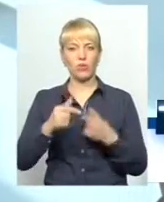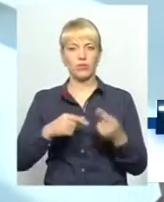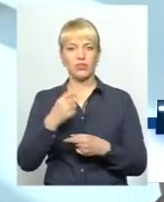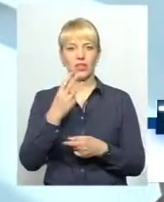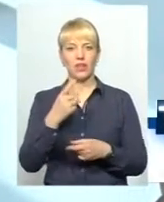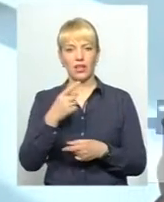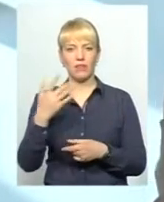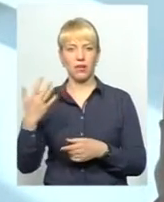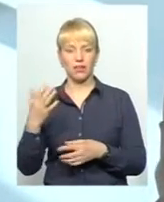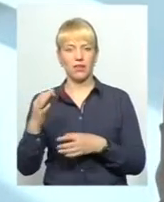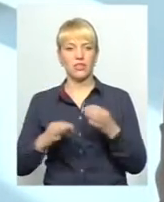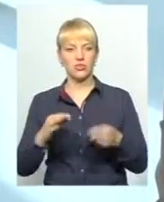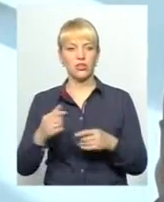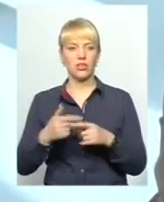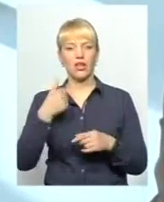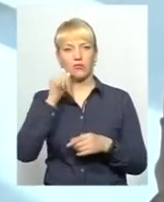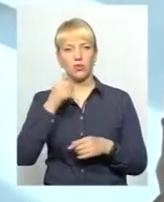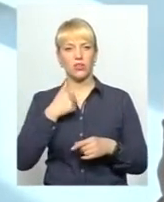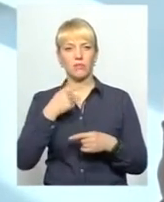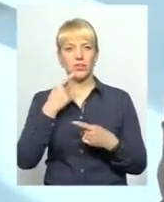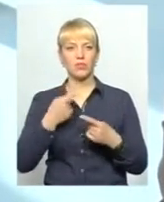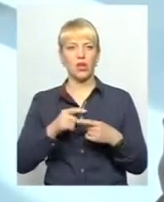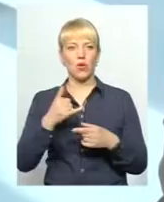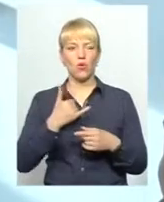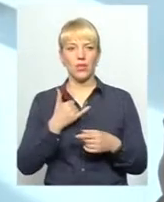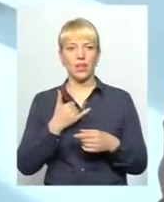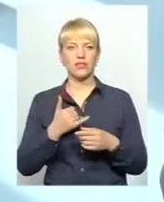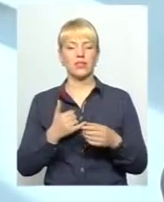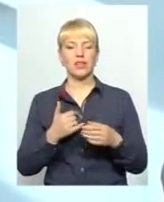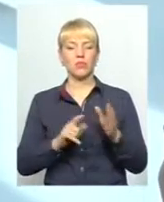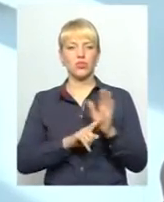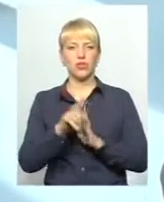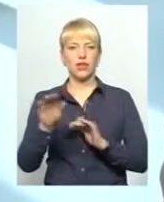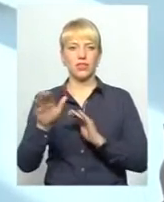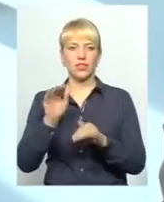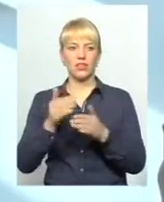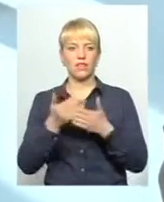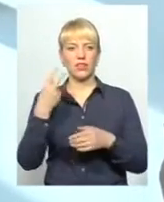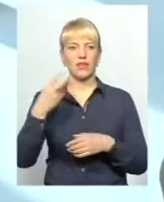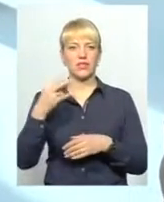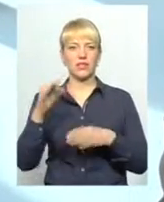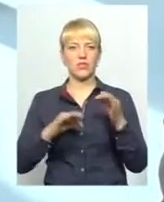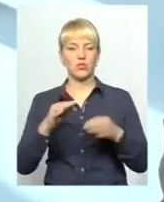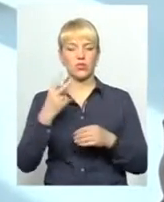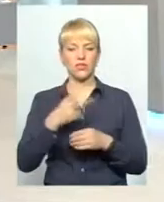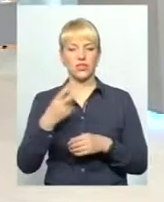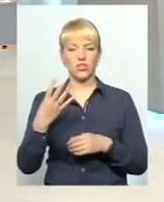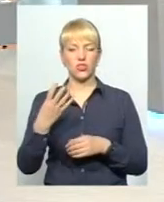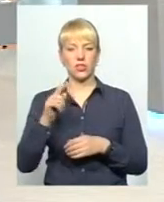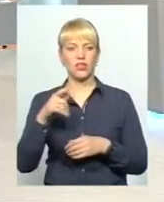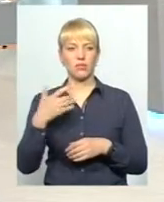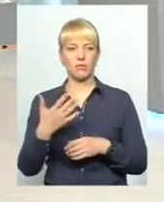а вчора на економічному форумі нам сказали, в нас стартує кредит від 20%. Тобто, ми розуміємо, 24,5%